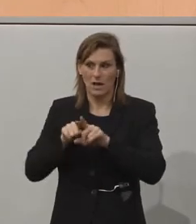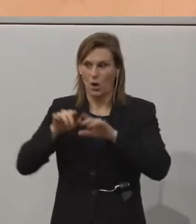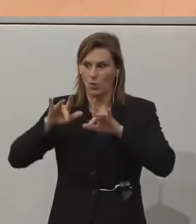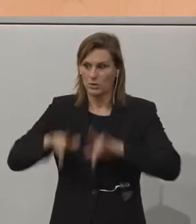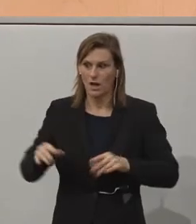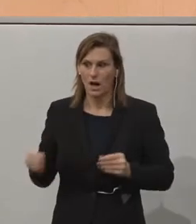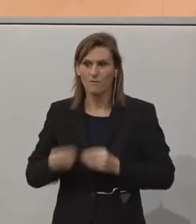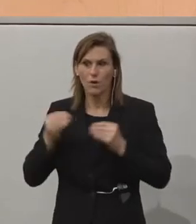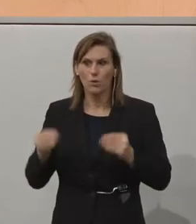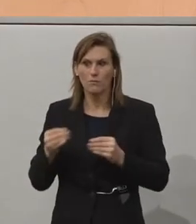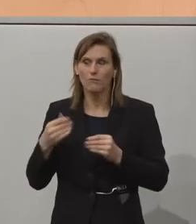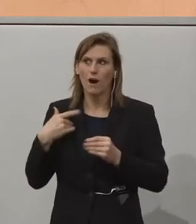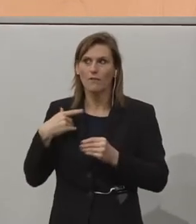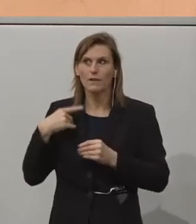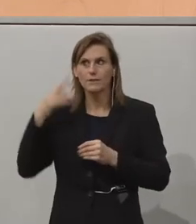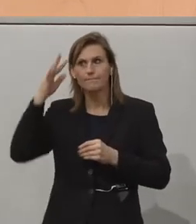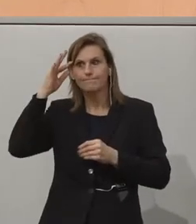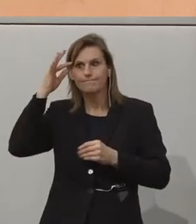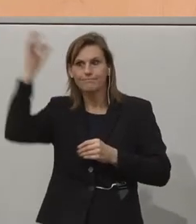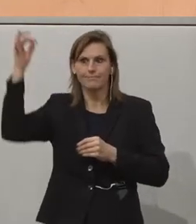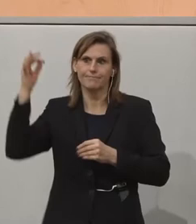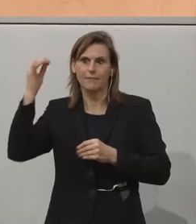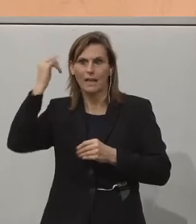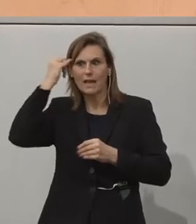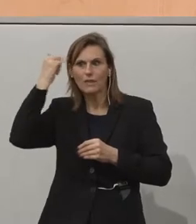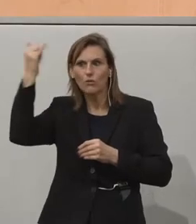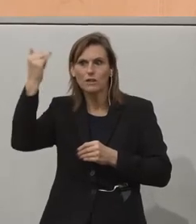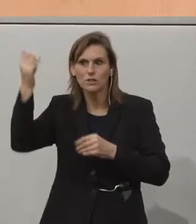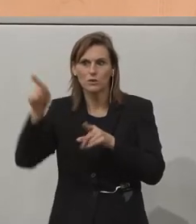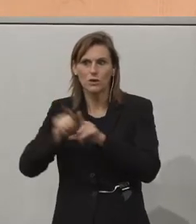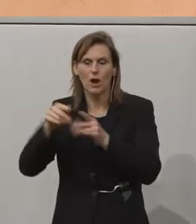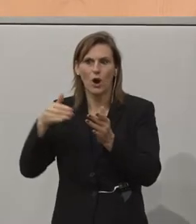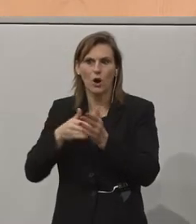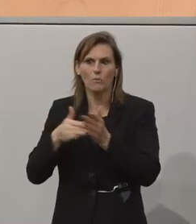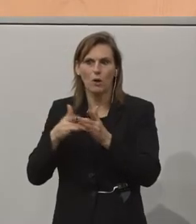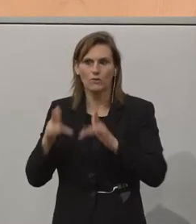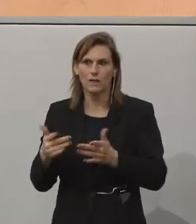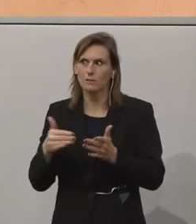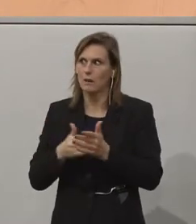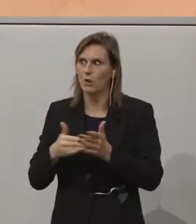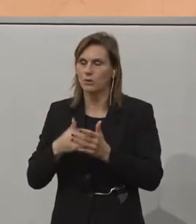Innovation gestaltet haben und Innovation braucht immer auch Luft zum Atmen.